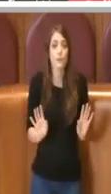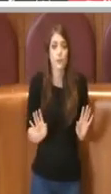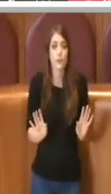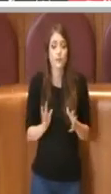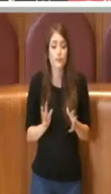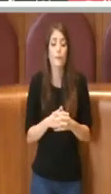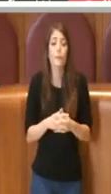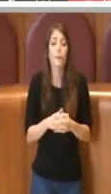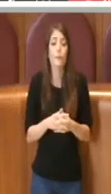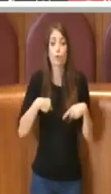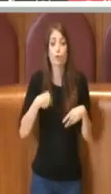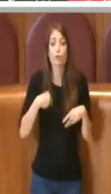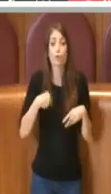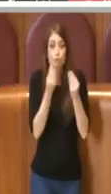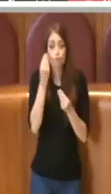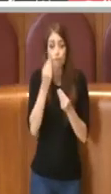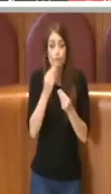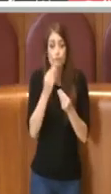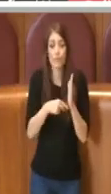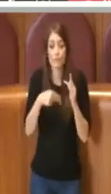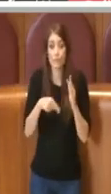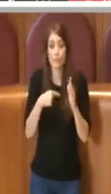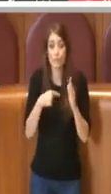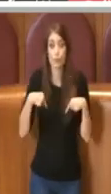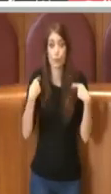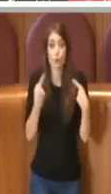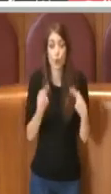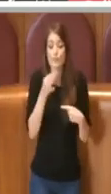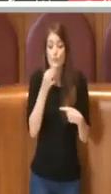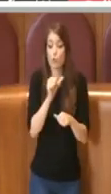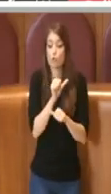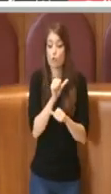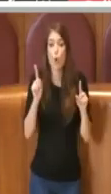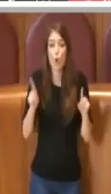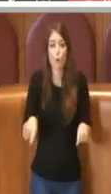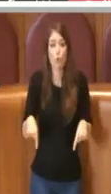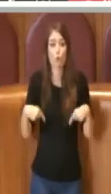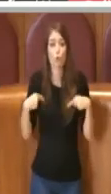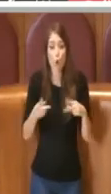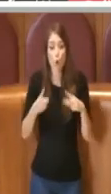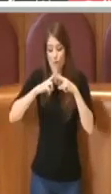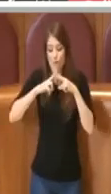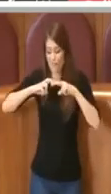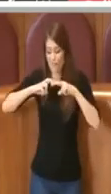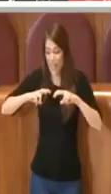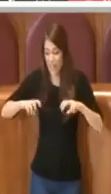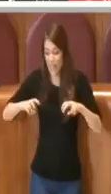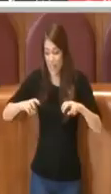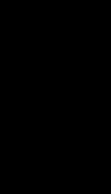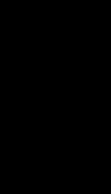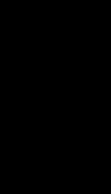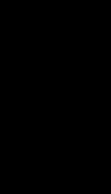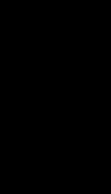riteniamo che dopo questo emendamento e quindi solo dopo una previa verifica fattuale sulla